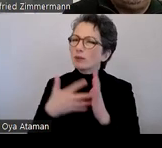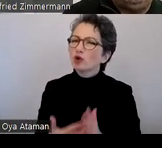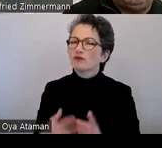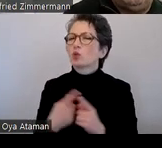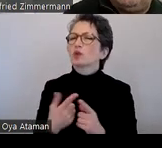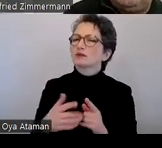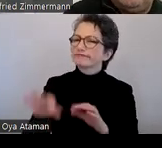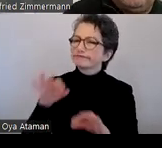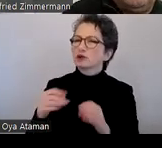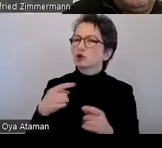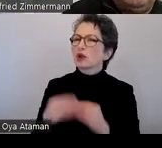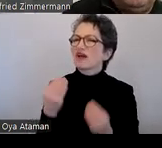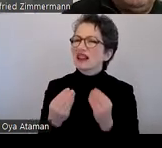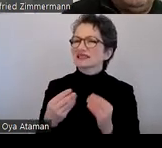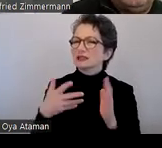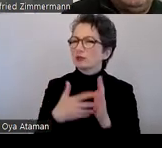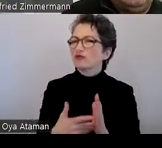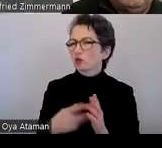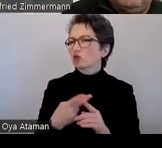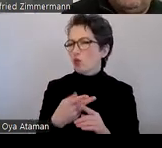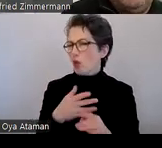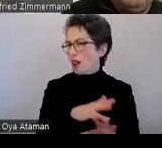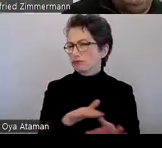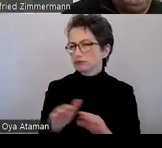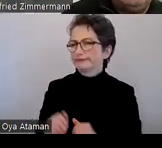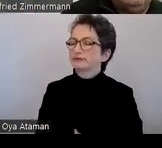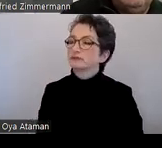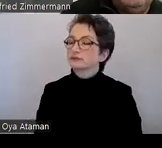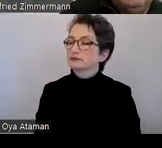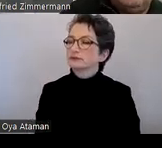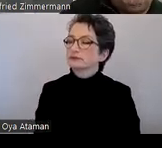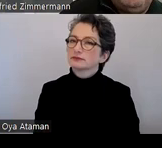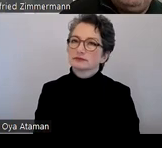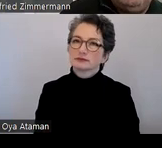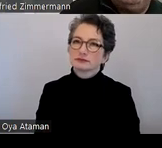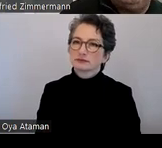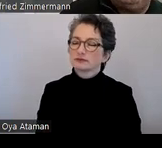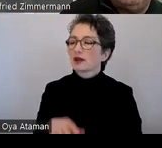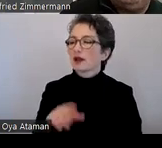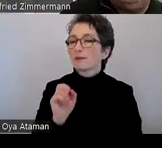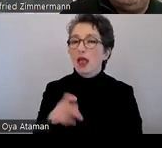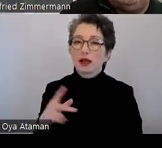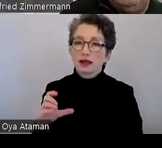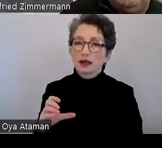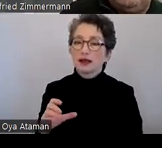Qualitätsprüfungstool hier. So, Pack ist